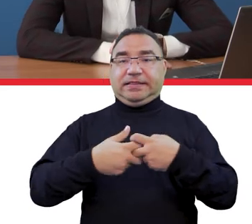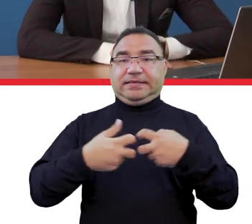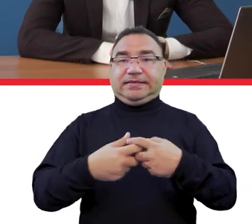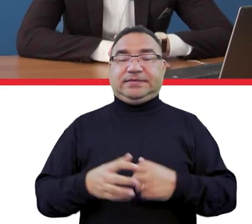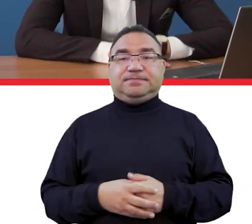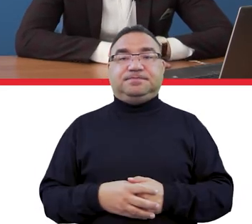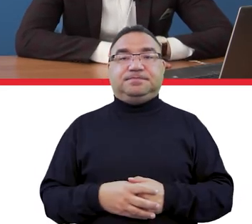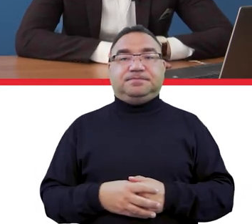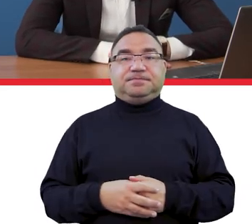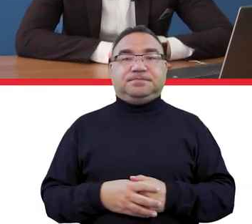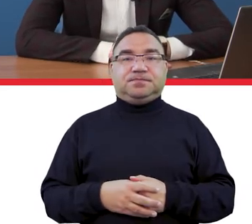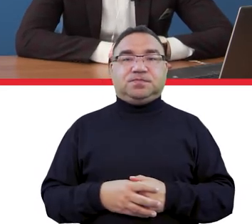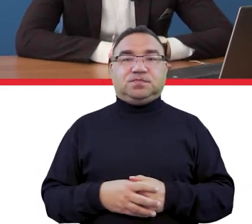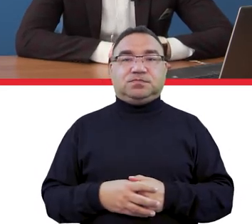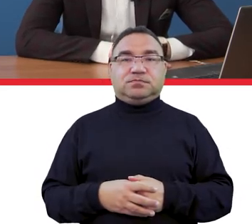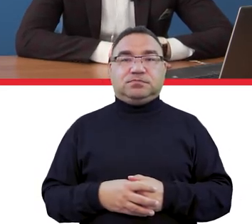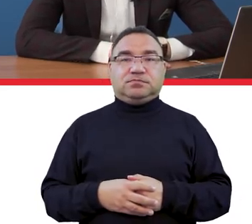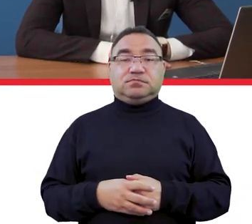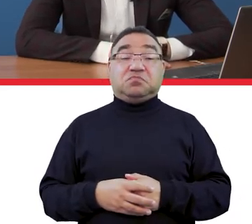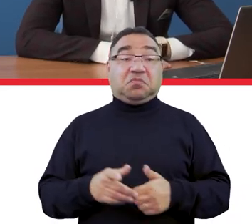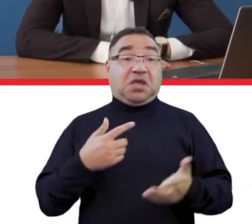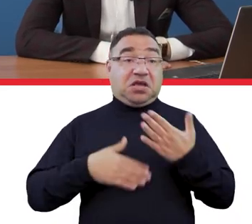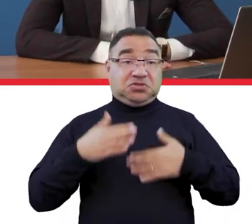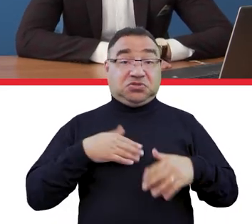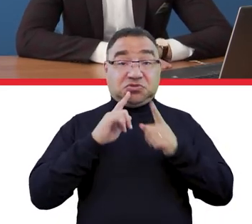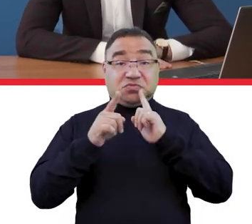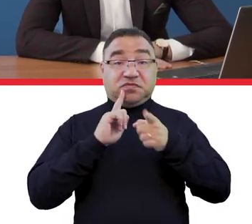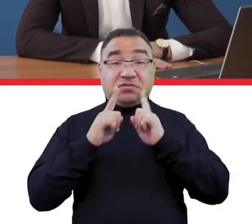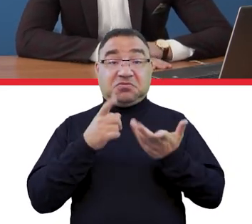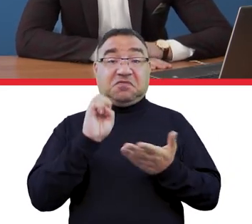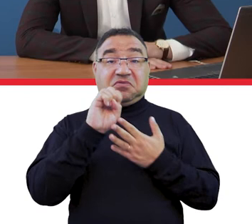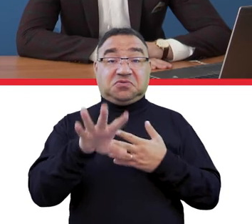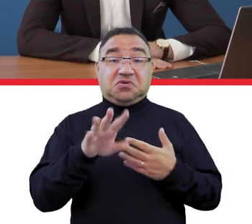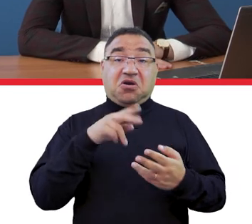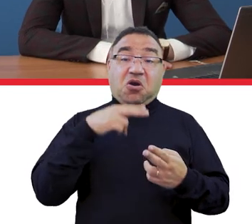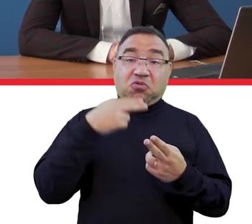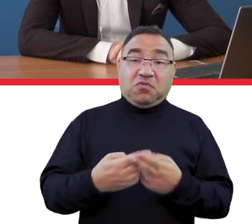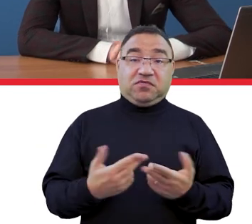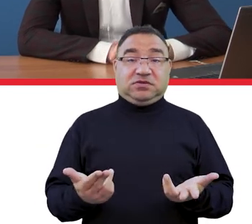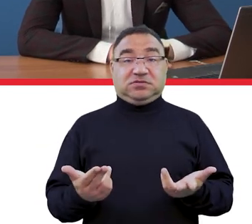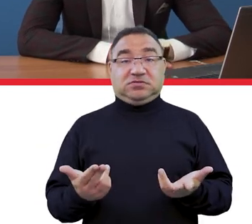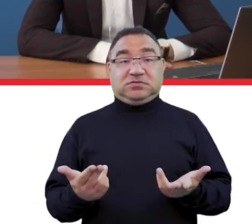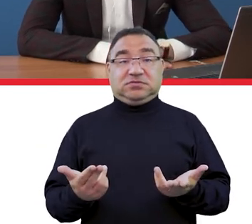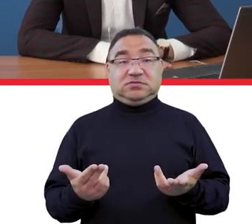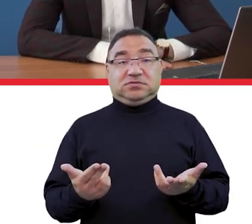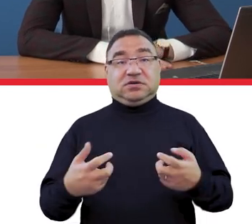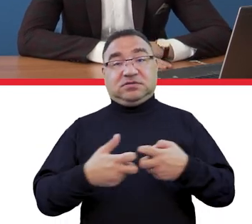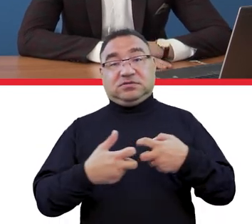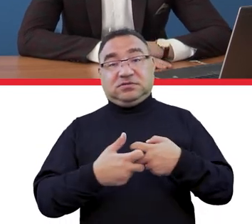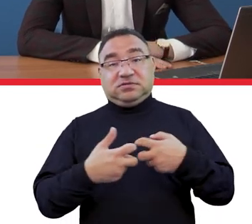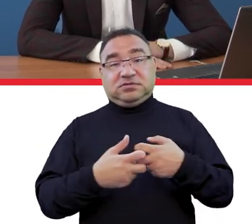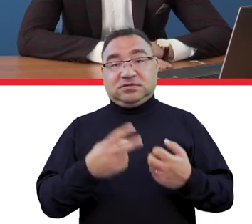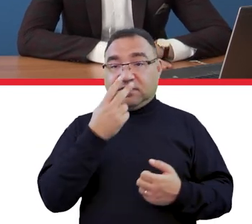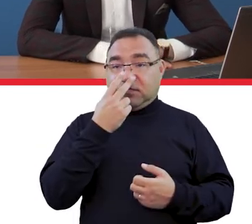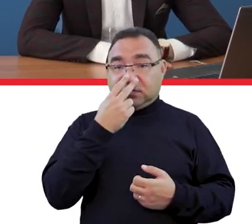Kolejne pytanie. Chociaż ja się cieszę, że rozmawiamy, bo tak byście mi wysłali, ja bym tam odpisał internetowo, ale